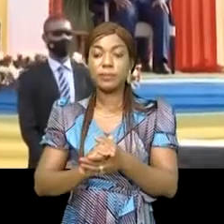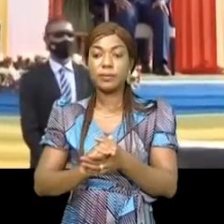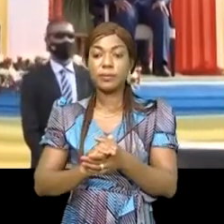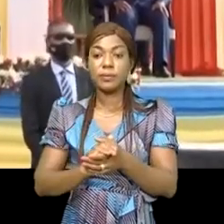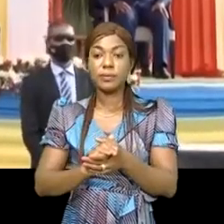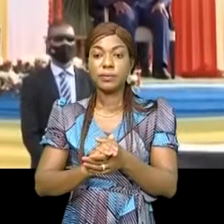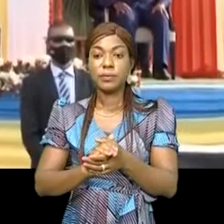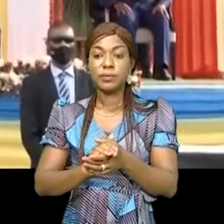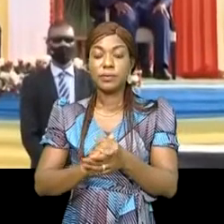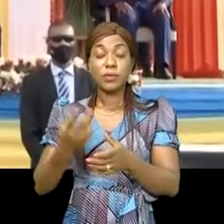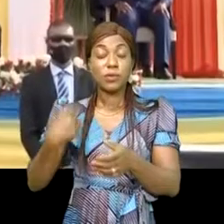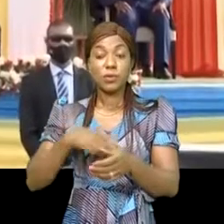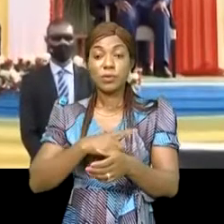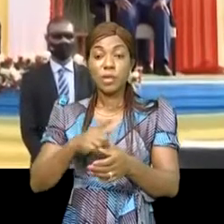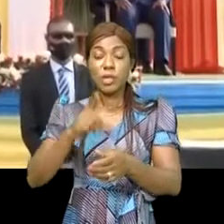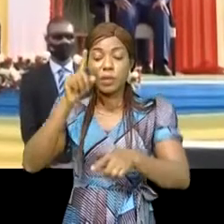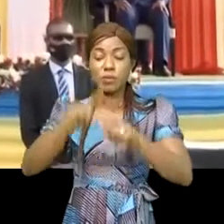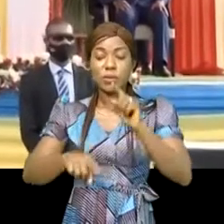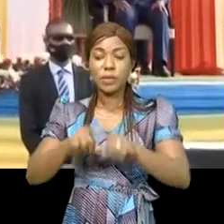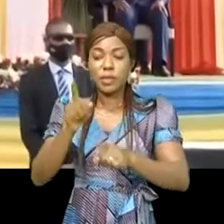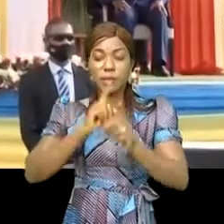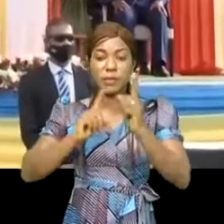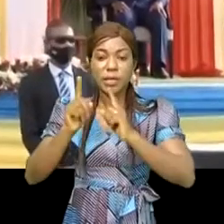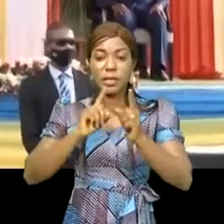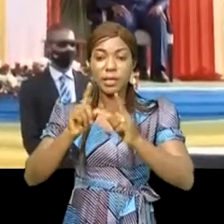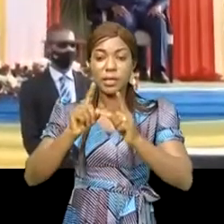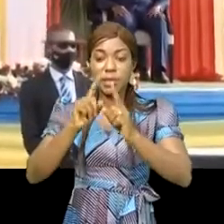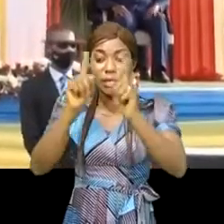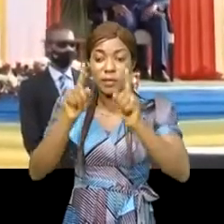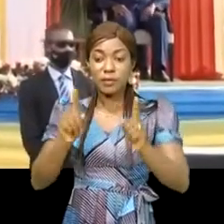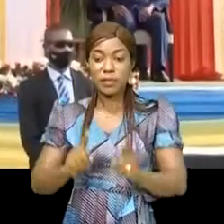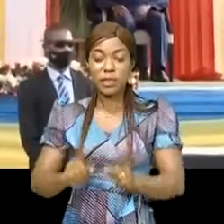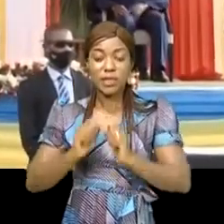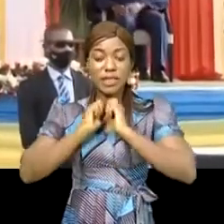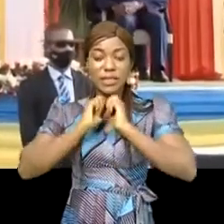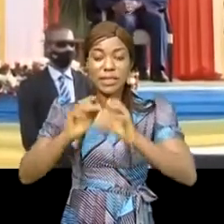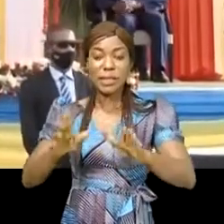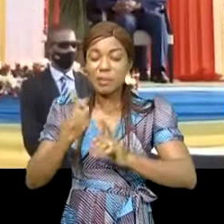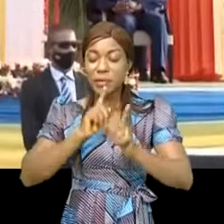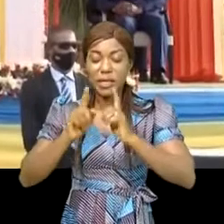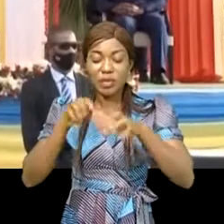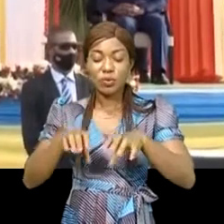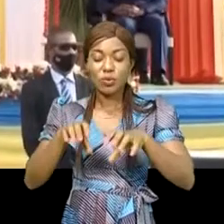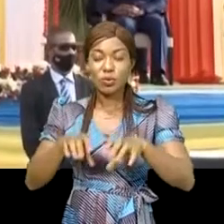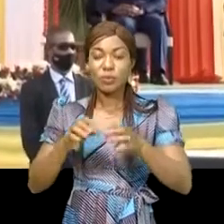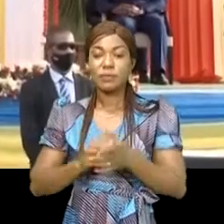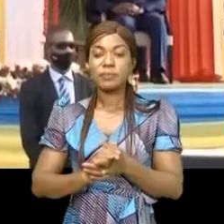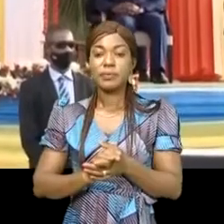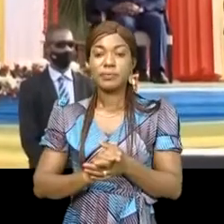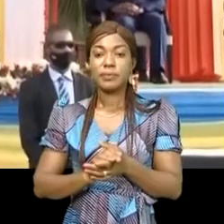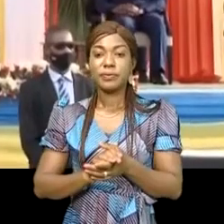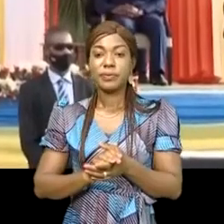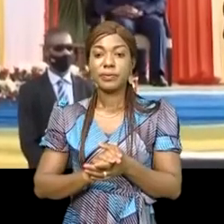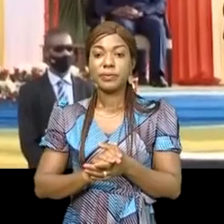nous ne pouvons pas parler de la communauté des états de l'Afrique sans parler du Congo parce